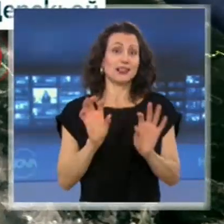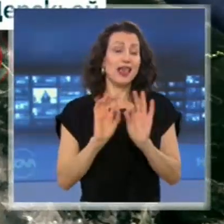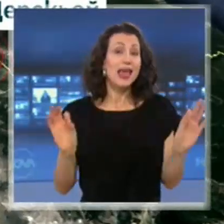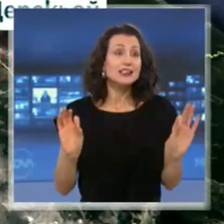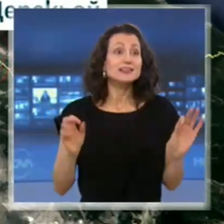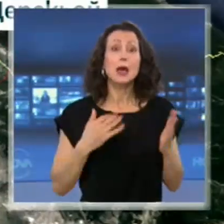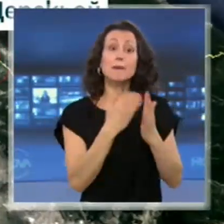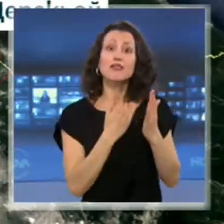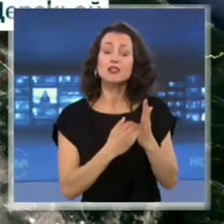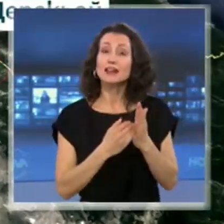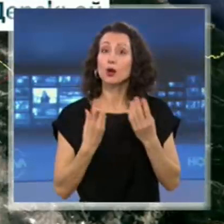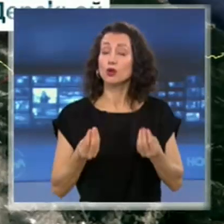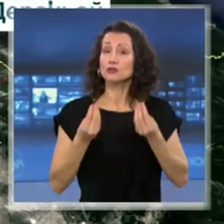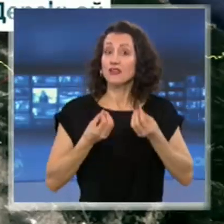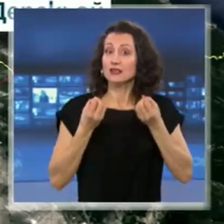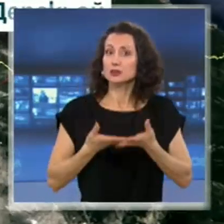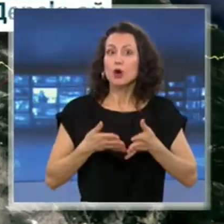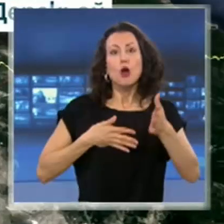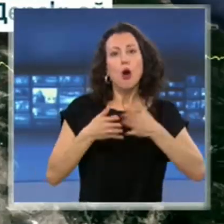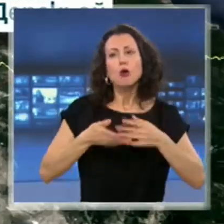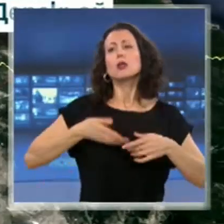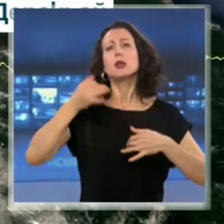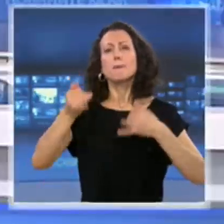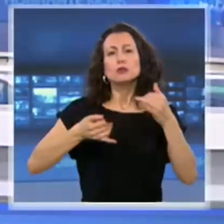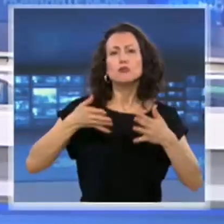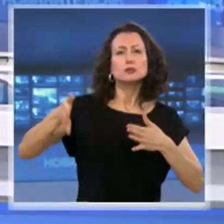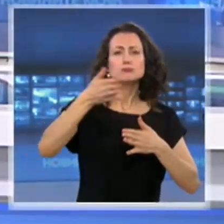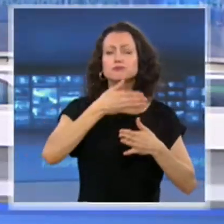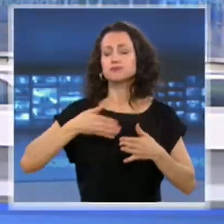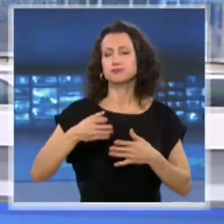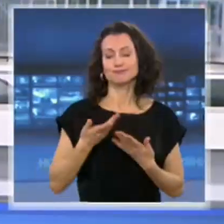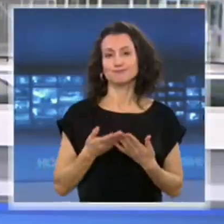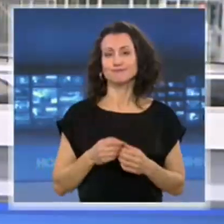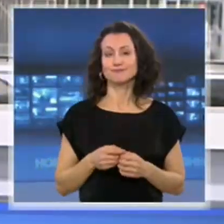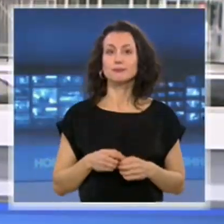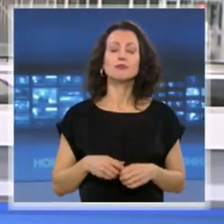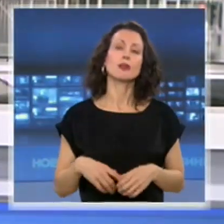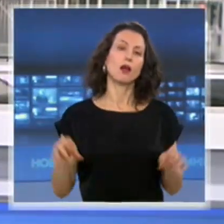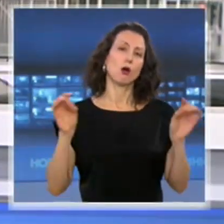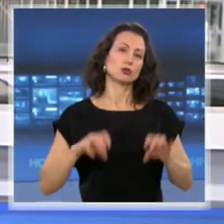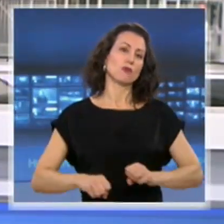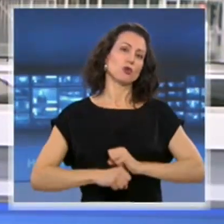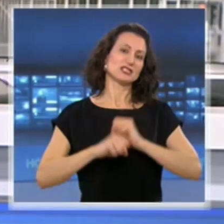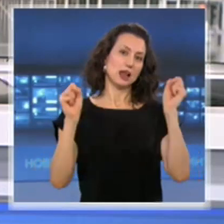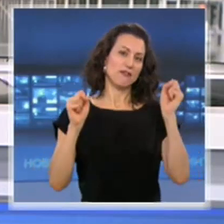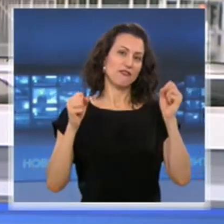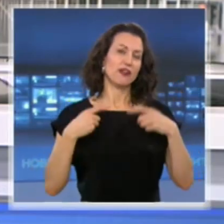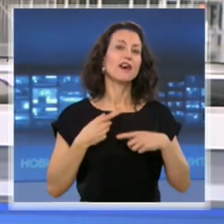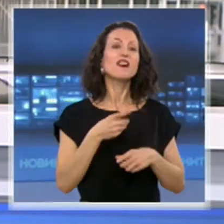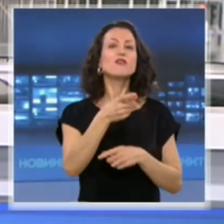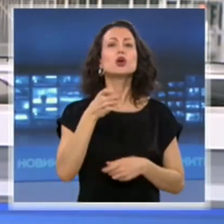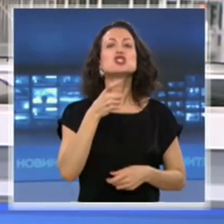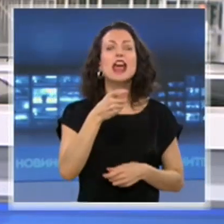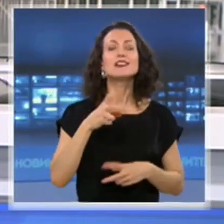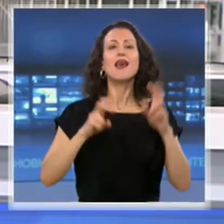отделните държави с цел туризъм или пазаруване. Отново взрив в уражения за вод Арсенал. Два мадуши